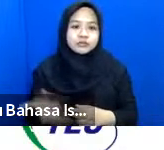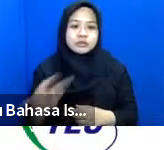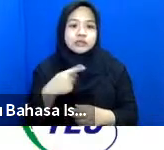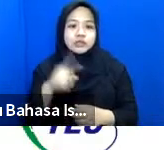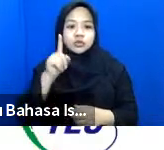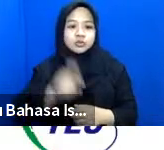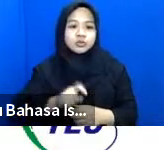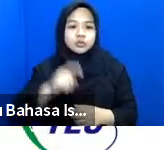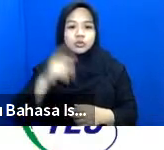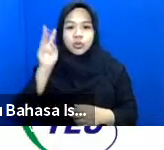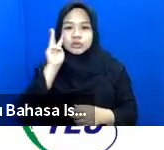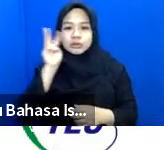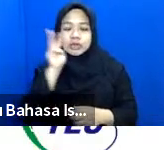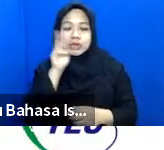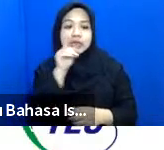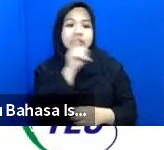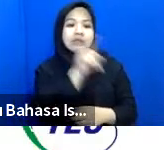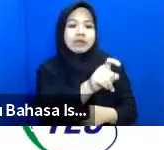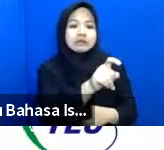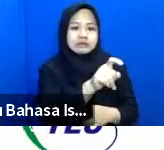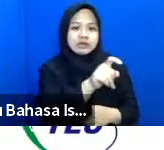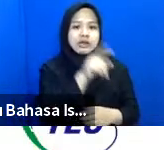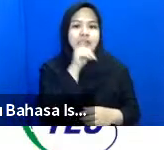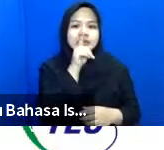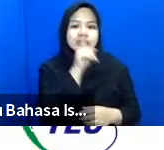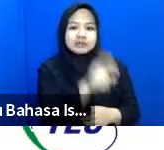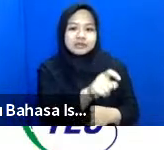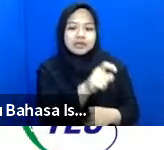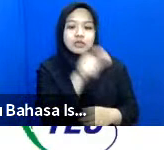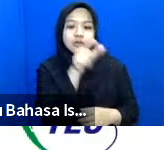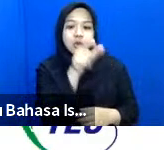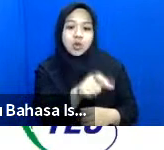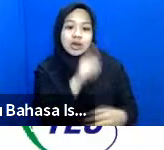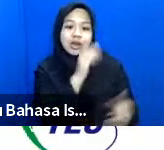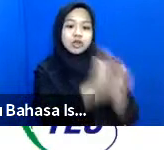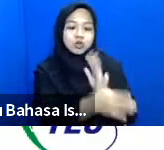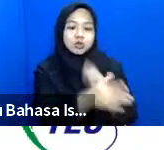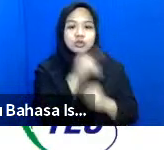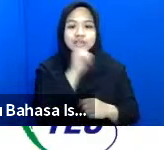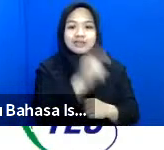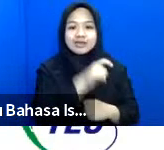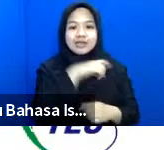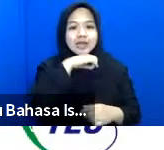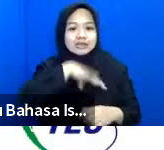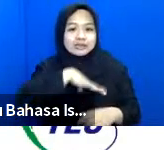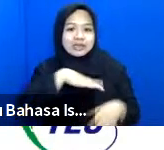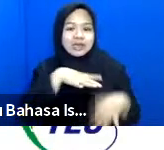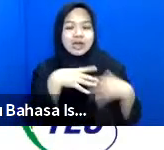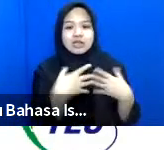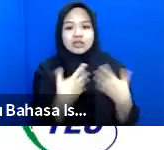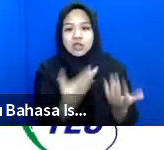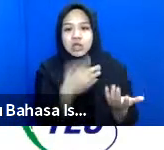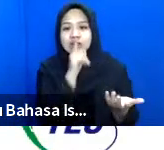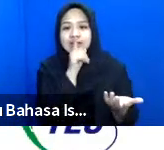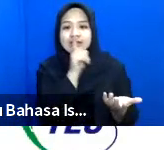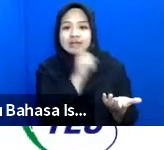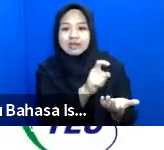perlu waspada dan tanya tanya kepada orangnya langsung kepada lansia kepada